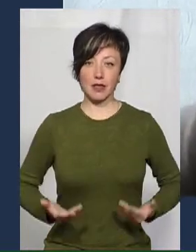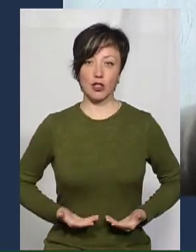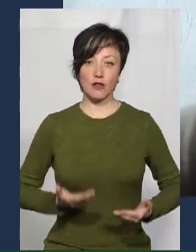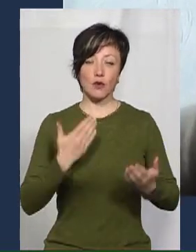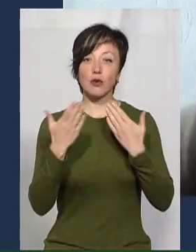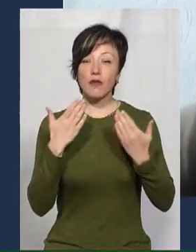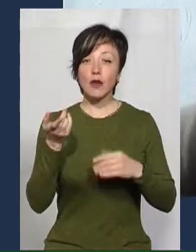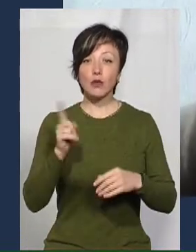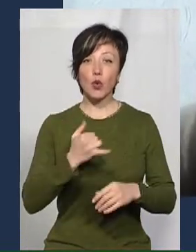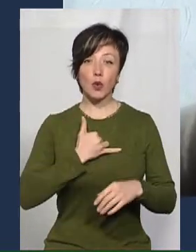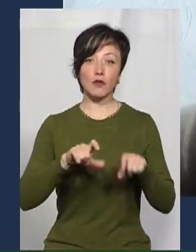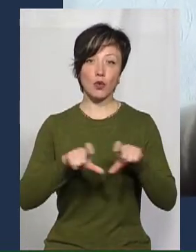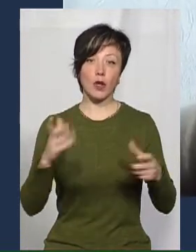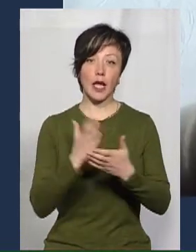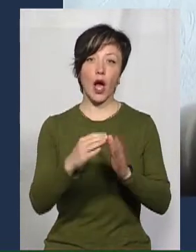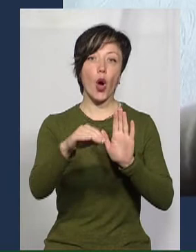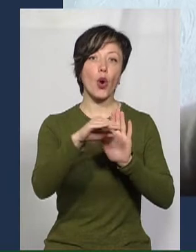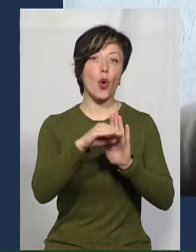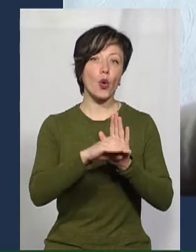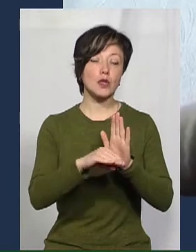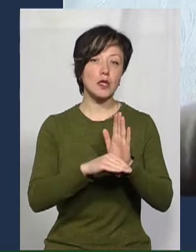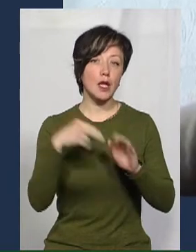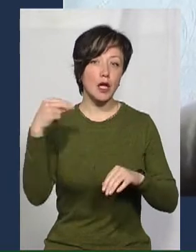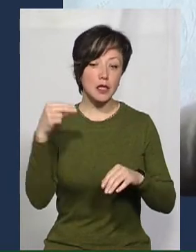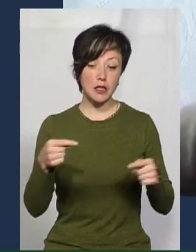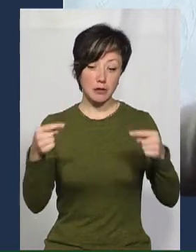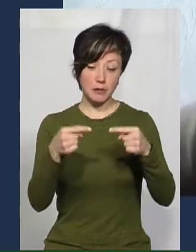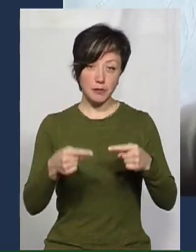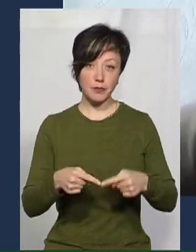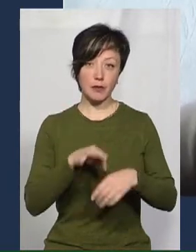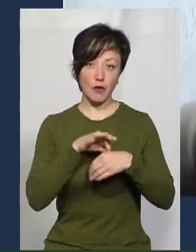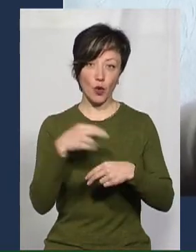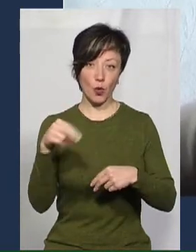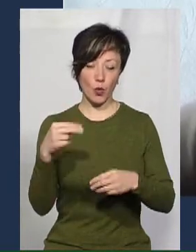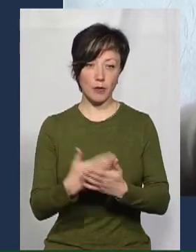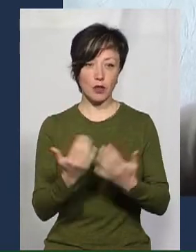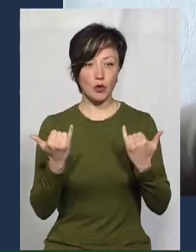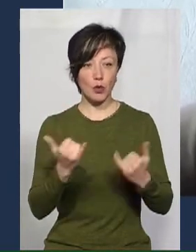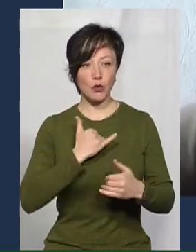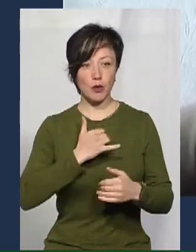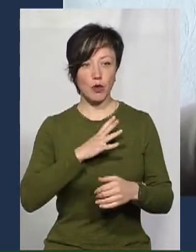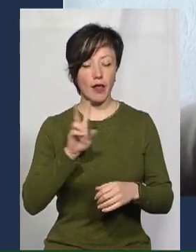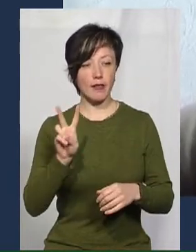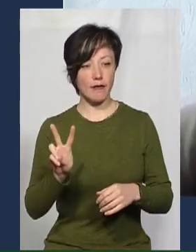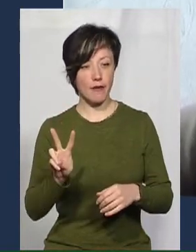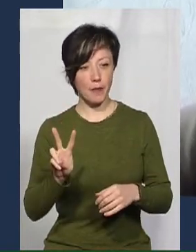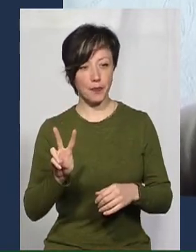в нас у школі існує розклад, згідно якого ми проводимо уроки. Наприклад, сьогодні в мене було два